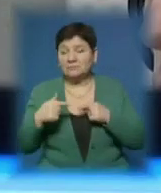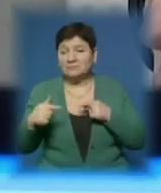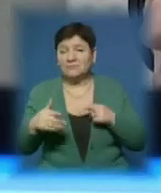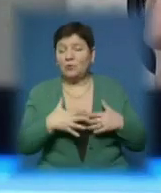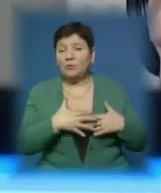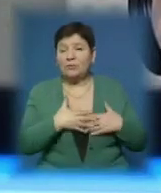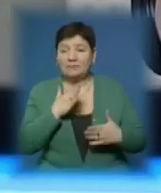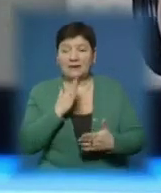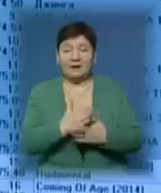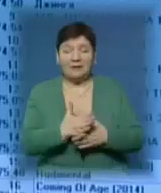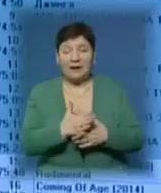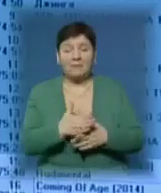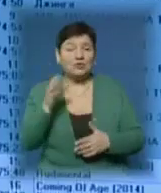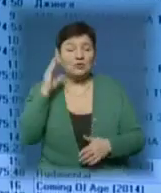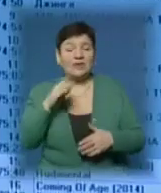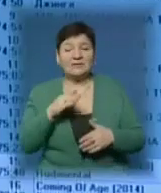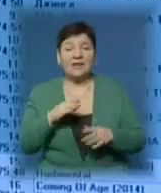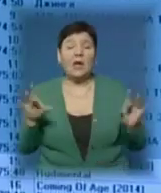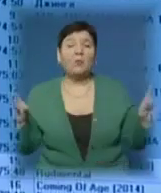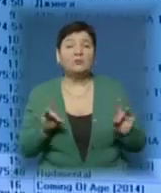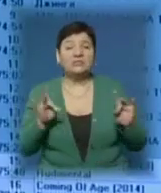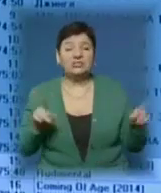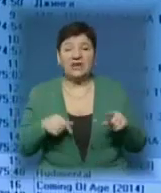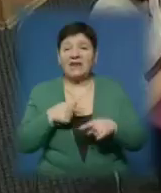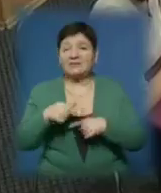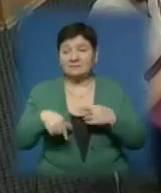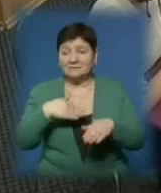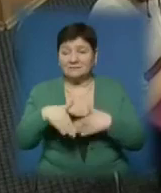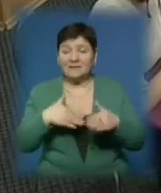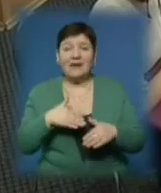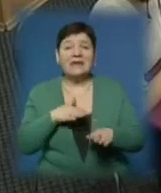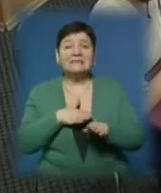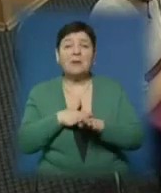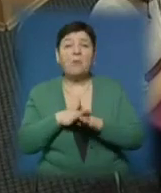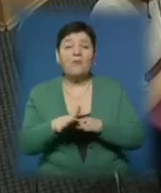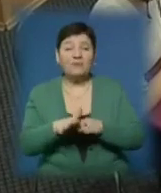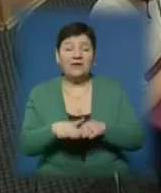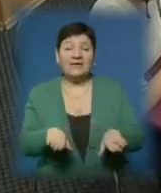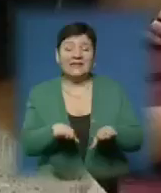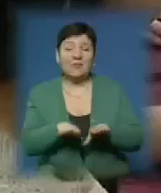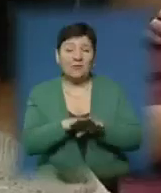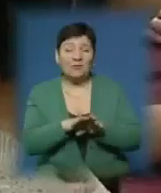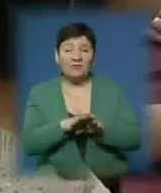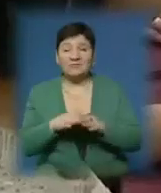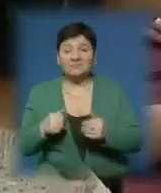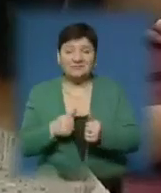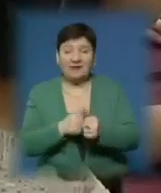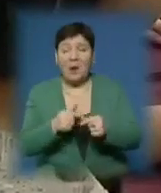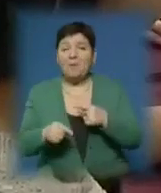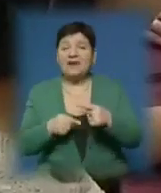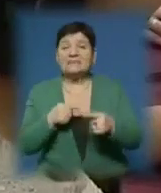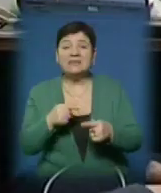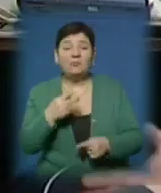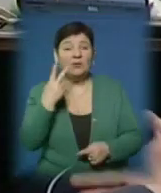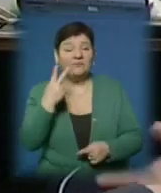слухати музичний вінегрет. Саме тому ФМ-хвилі обласного радіо заповнює певну альтернативну нішу. Кажуть, переслідують